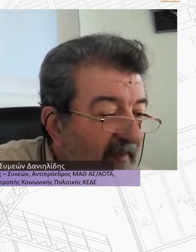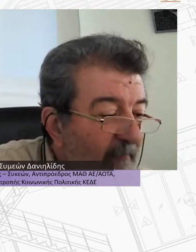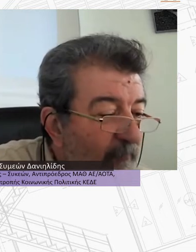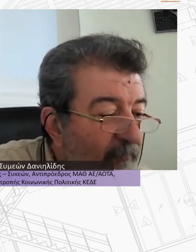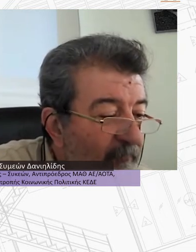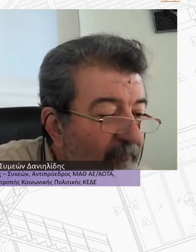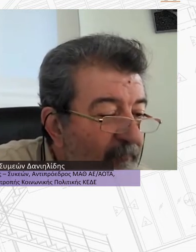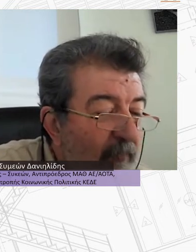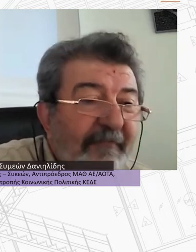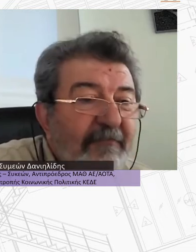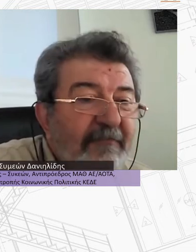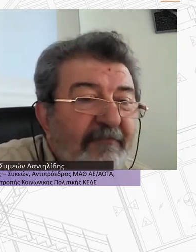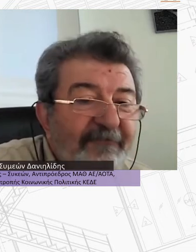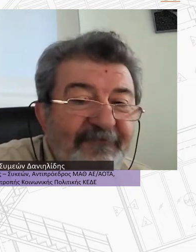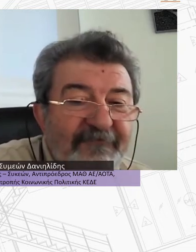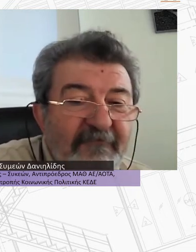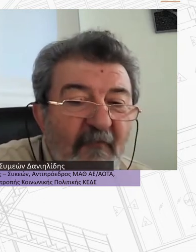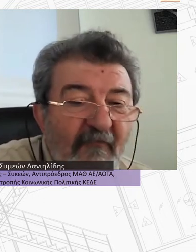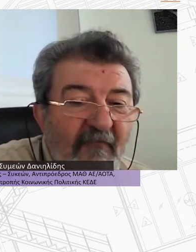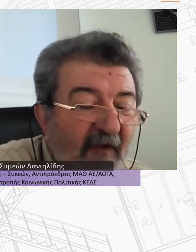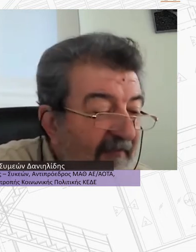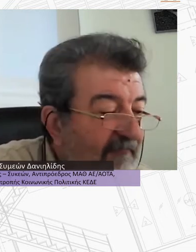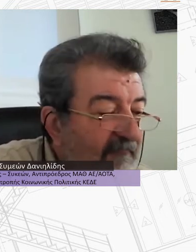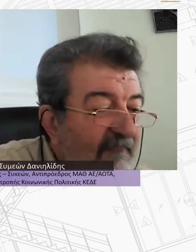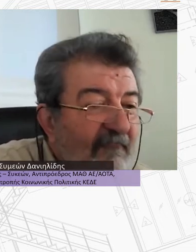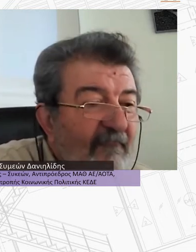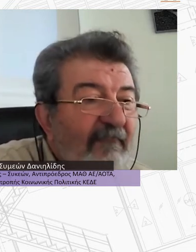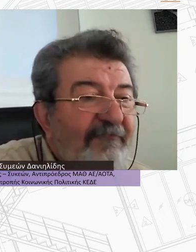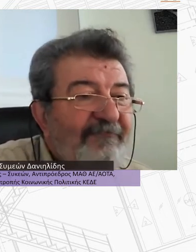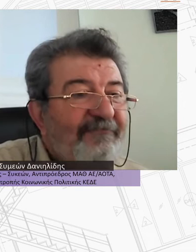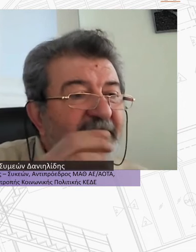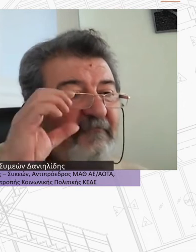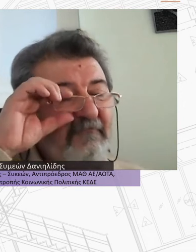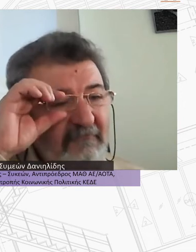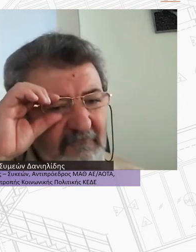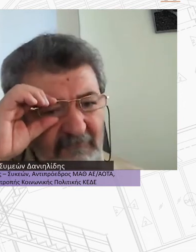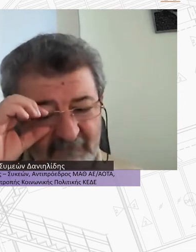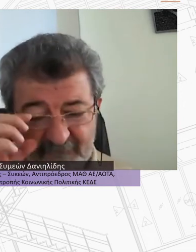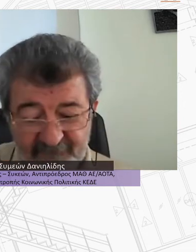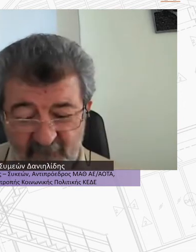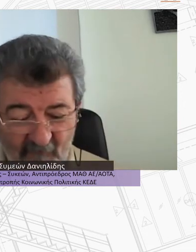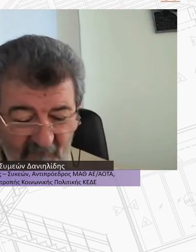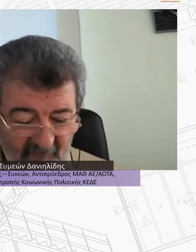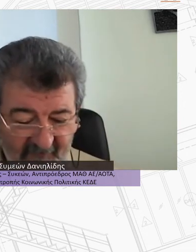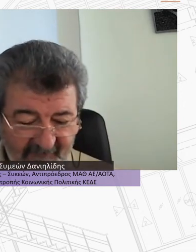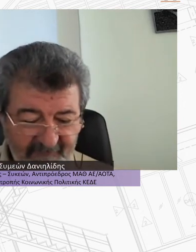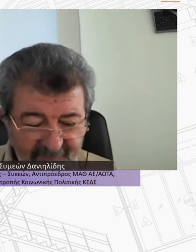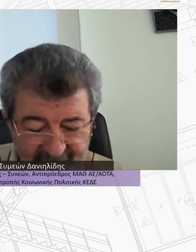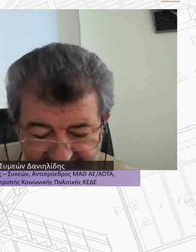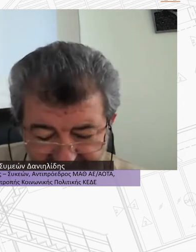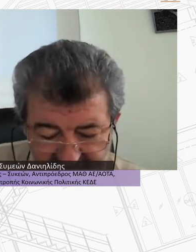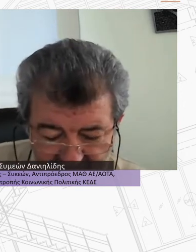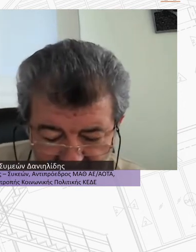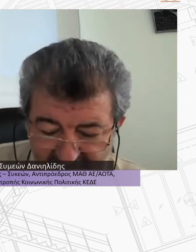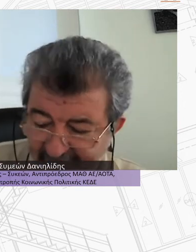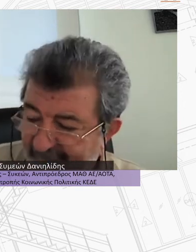Σύμος Δανιλίδης Πρόεδρος της Επιτροπής Κοινωνικής Πολιτικής της Κεντρικής Ένωσης Δήμων Ελλάδας Αντιπρόεδρος της Αναπτυξιακής και Δήμαρχος